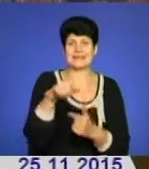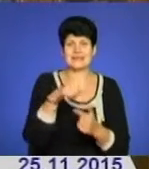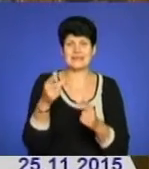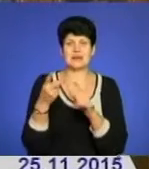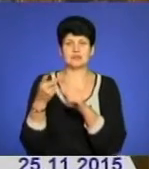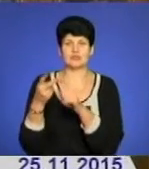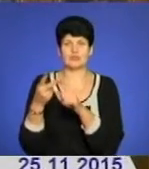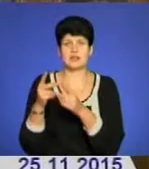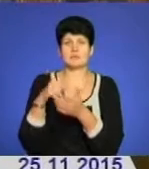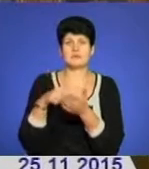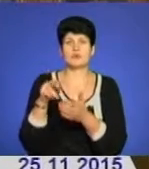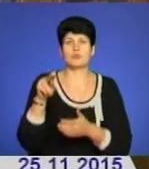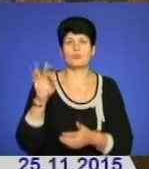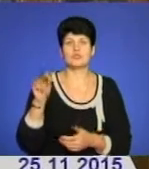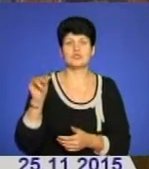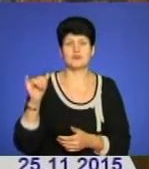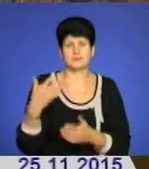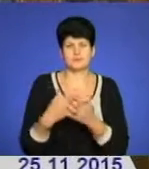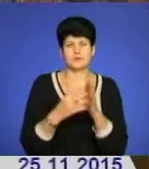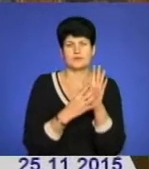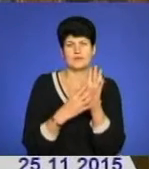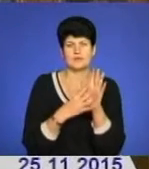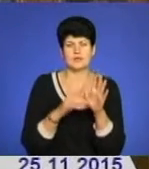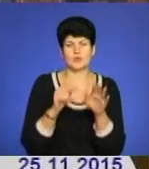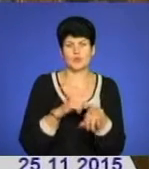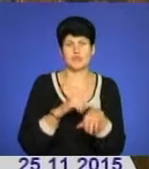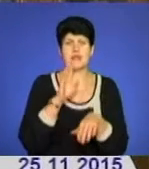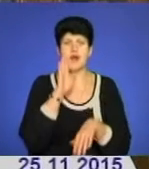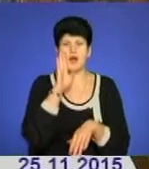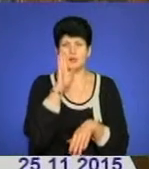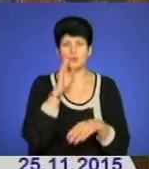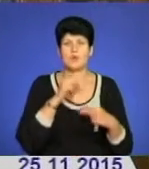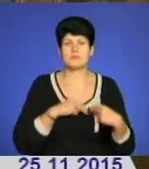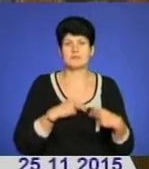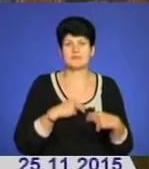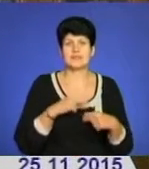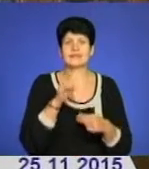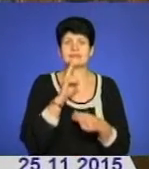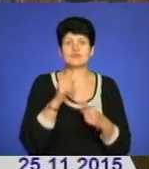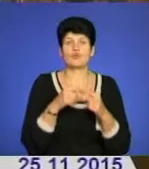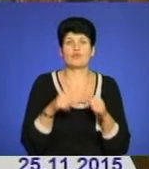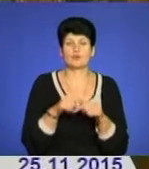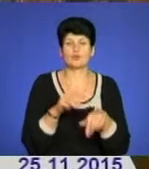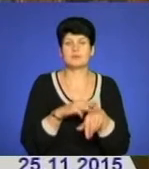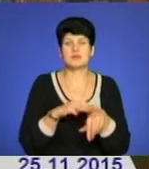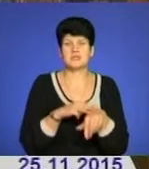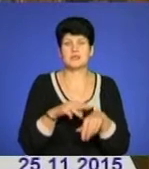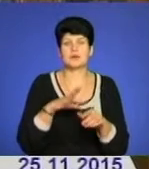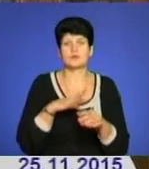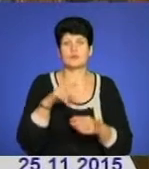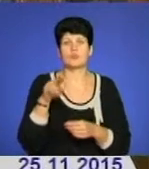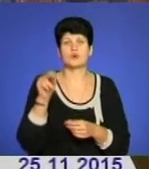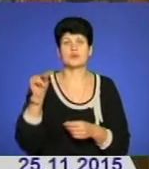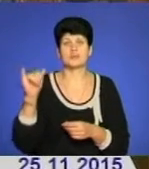пост був виставаний в місті Почаєв. Біля 9-ї години ранку працівники Кременецького відділу поліції, які нести службу на Почаєвському